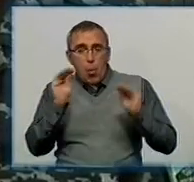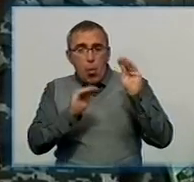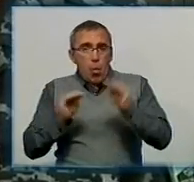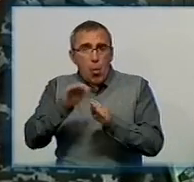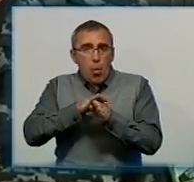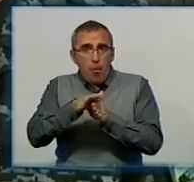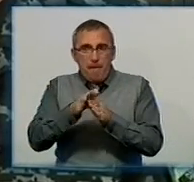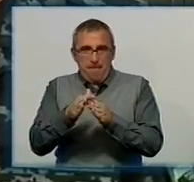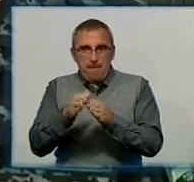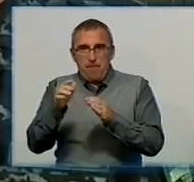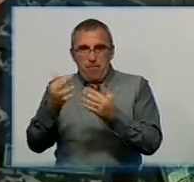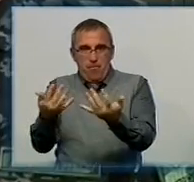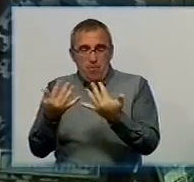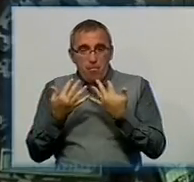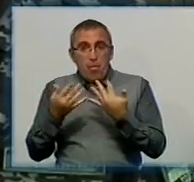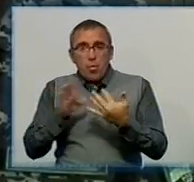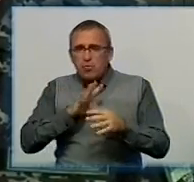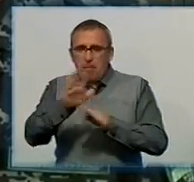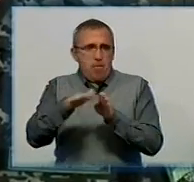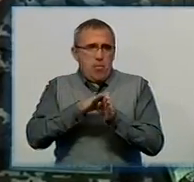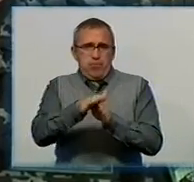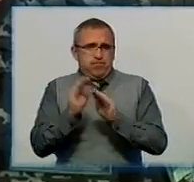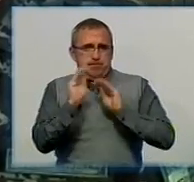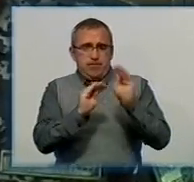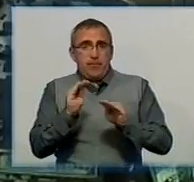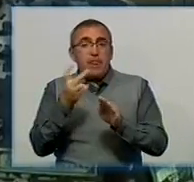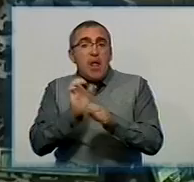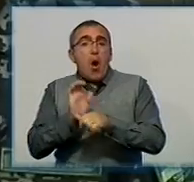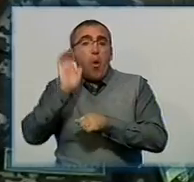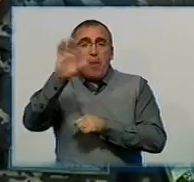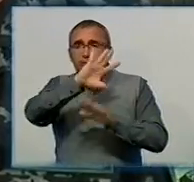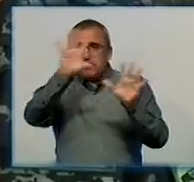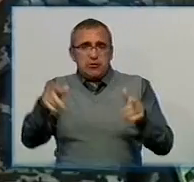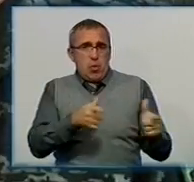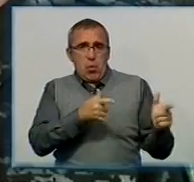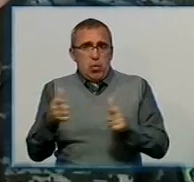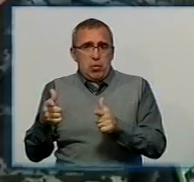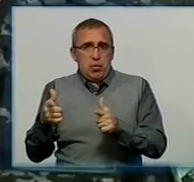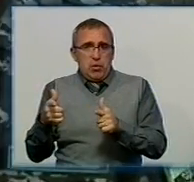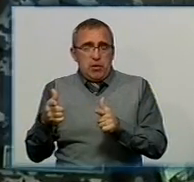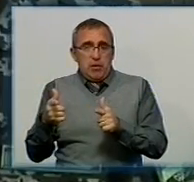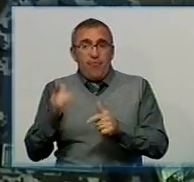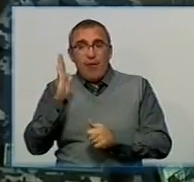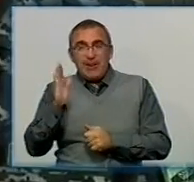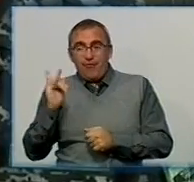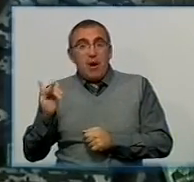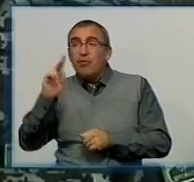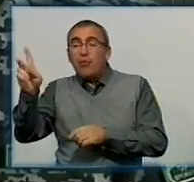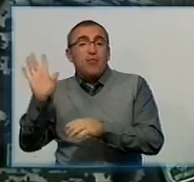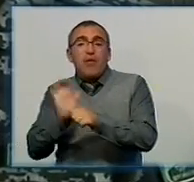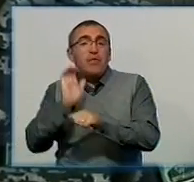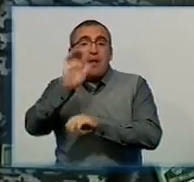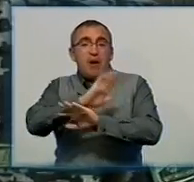мобілізації, вони вже були комплектовані. Тобто на відправку всі були готові. Володимир Івановича ніхто не відправляв, його